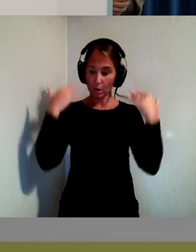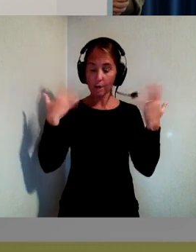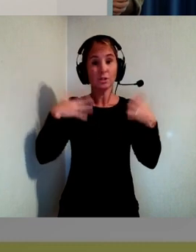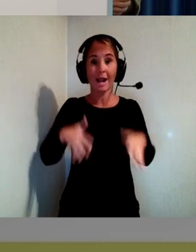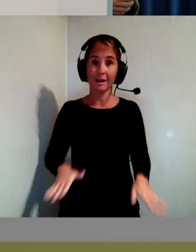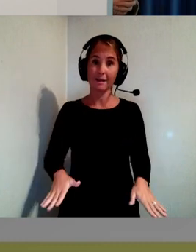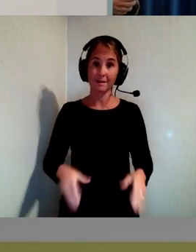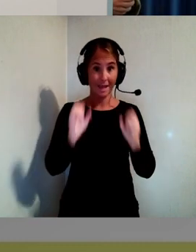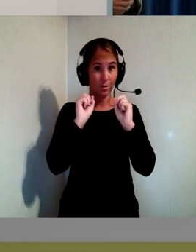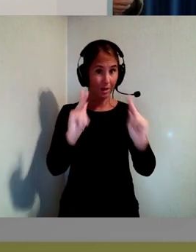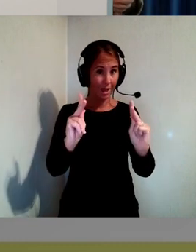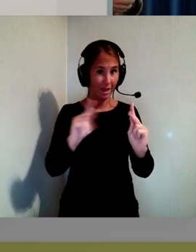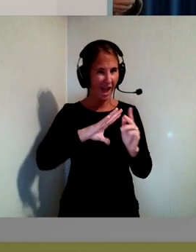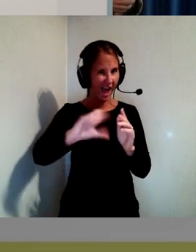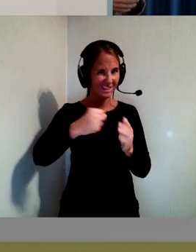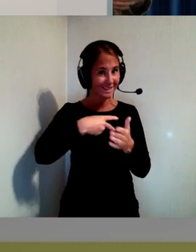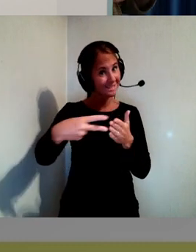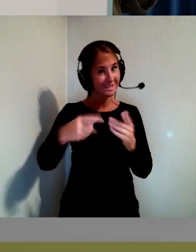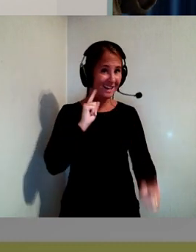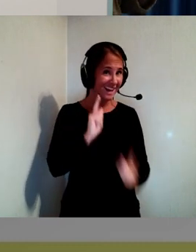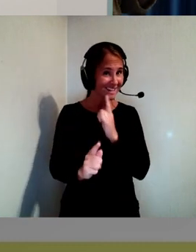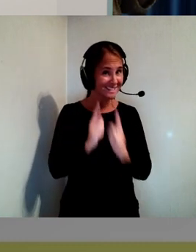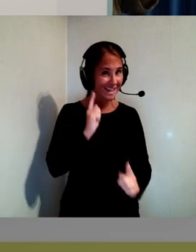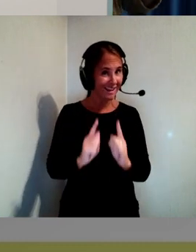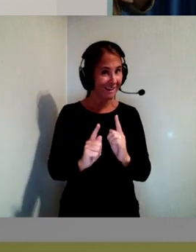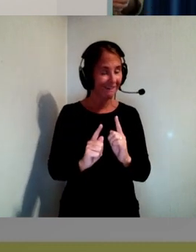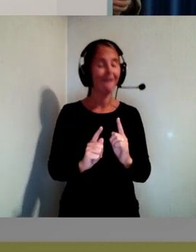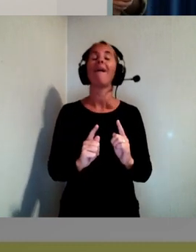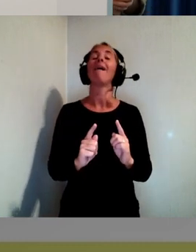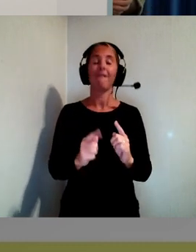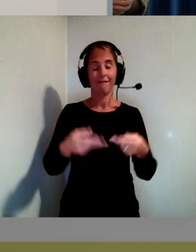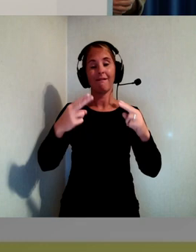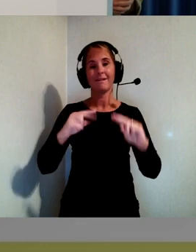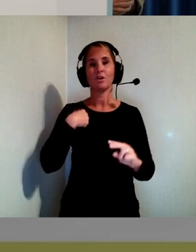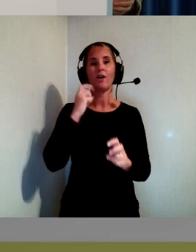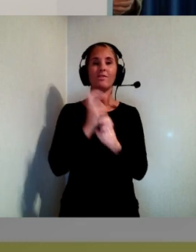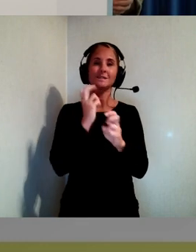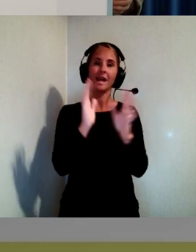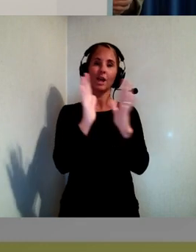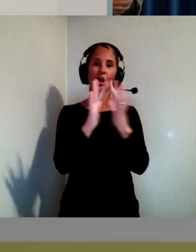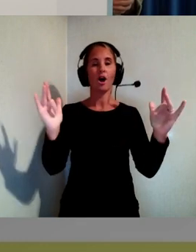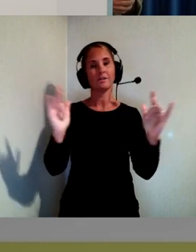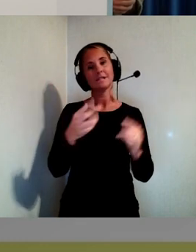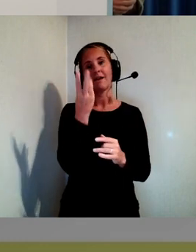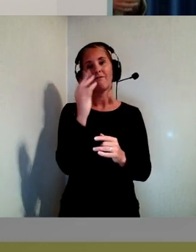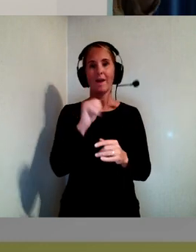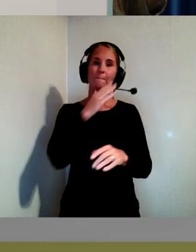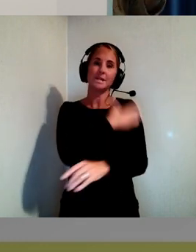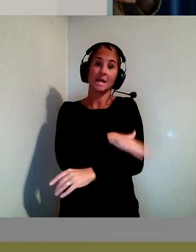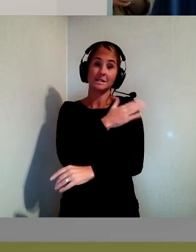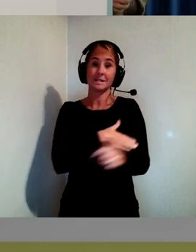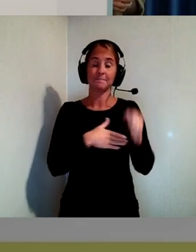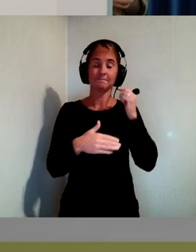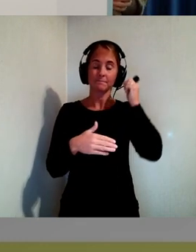alltext kanske? Sen testade jag en gratis webbtjänst som med hjälp av